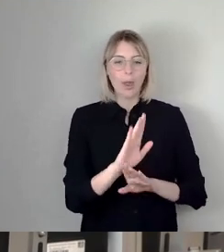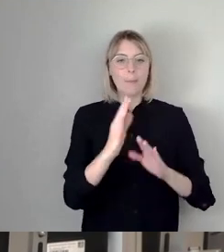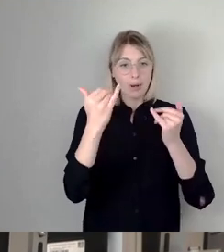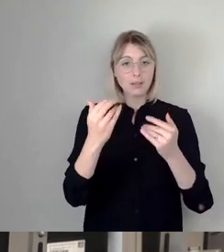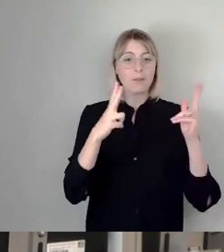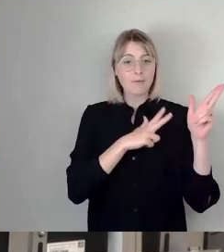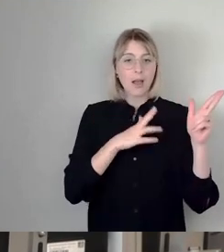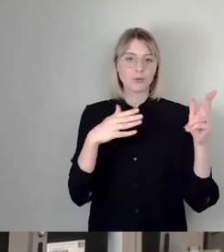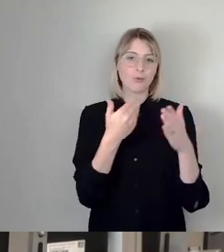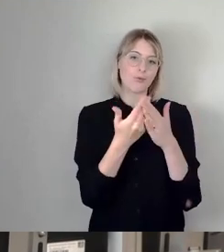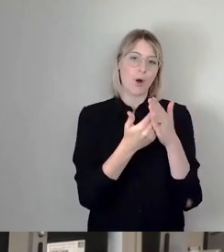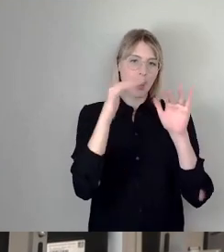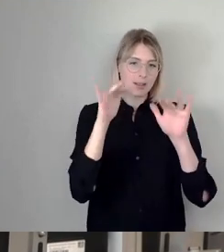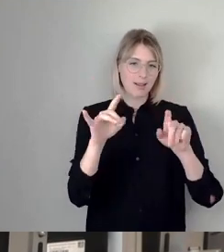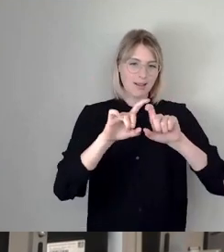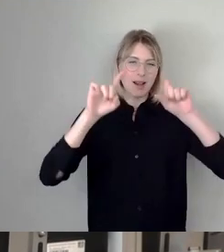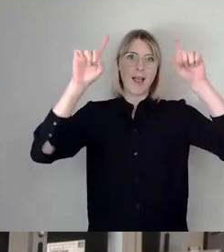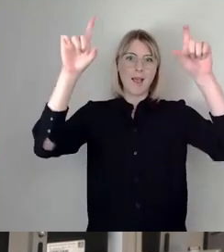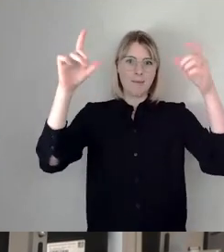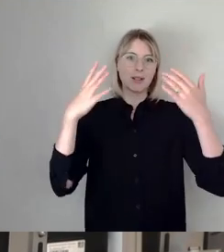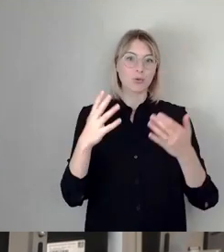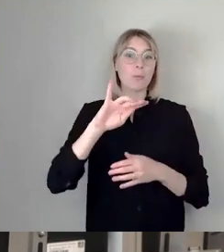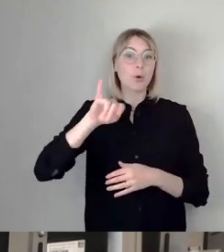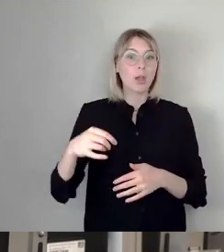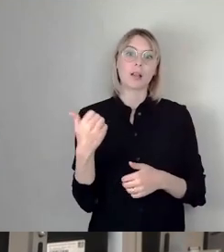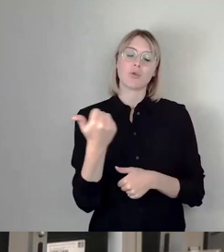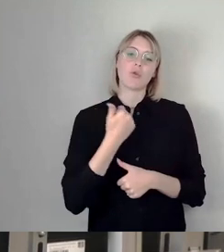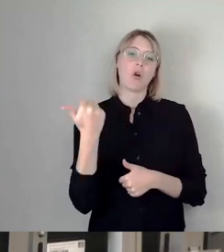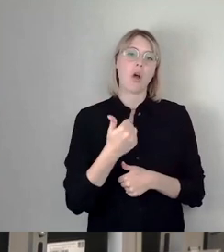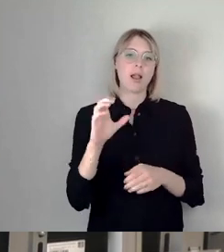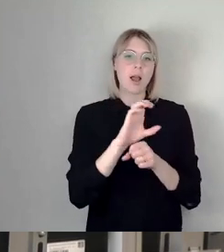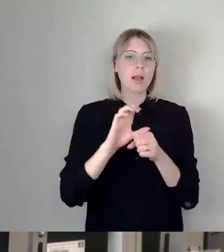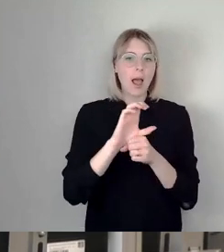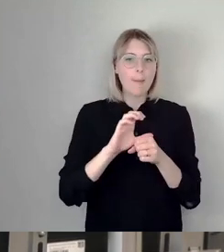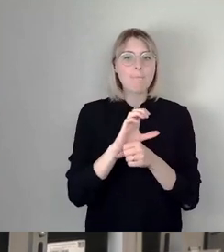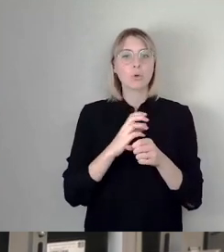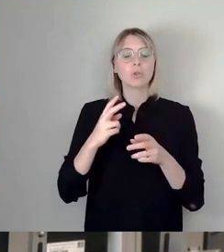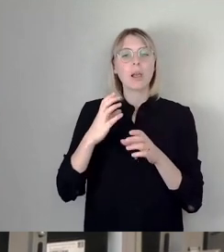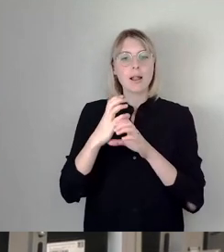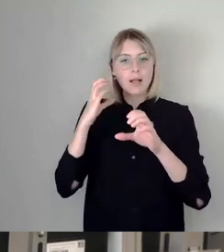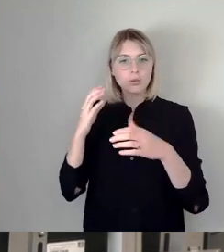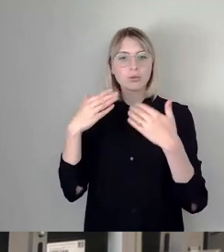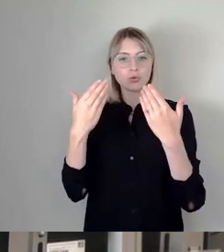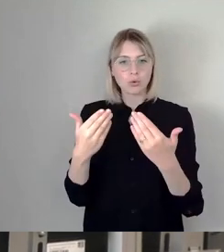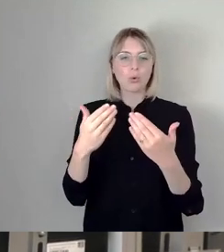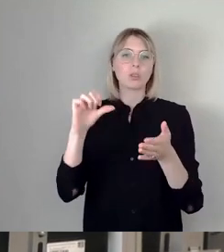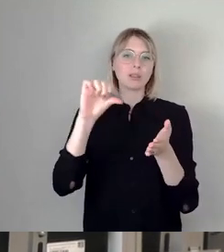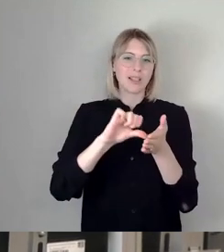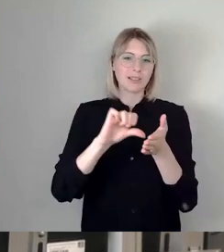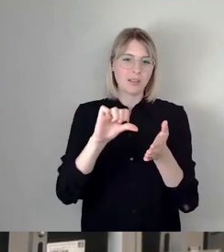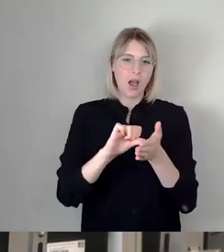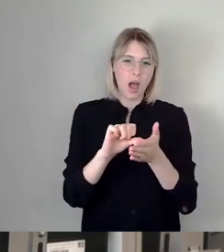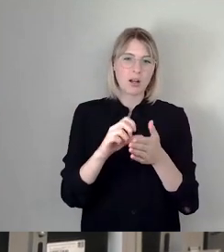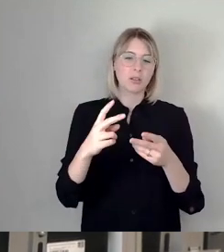und es ist an sich ein tolles Projekt. Die Campus-Linie ist zweifelsohne eines der zentralsten ÖPNV-Projekte, was wir in